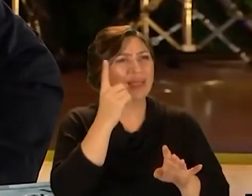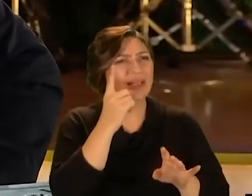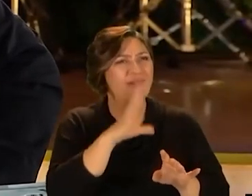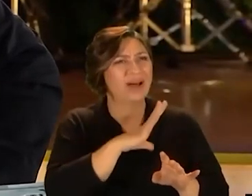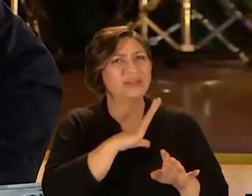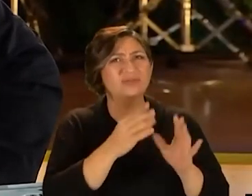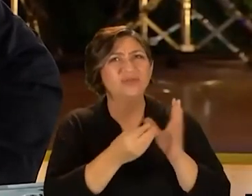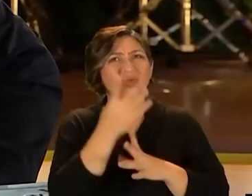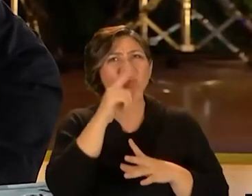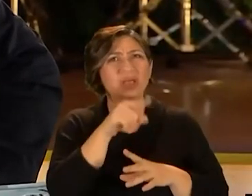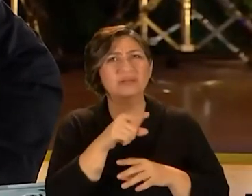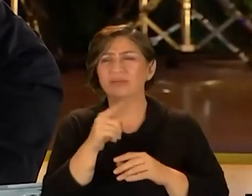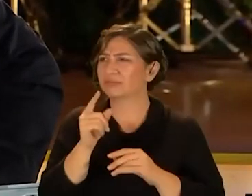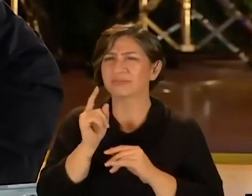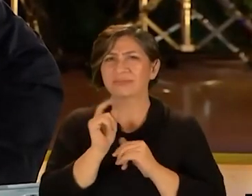oldu bir tane